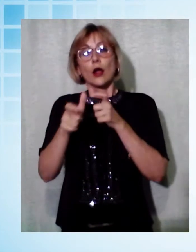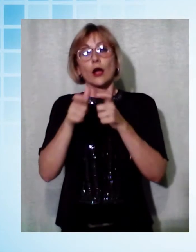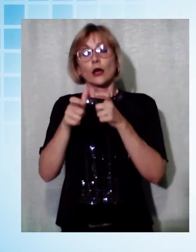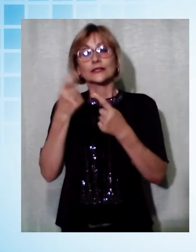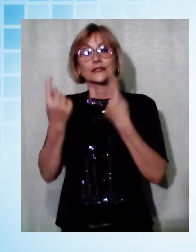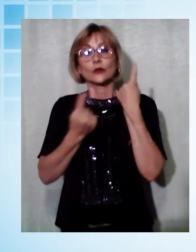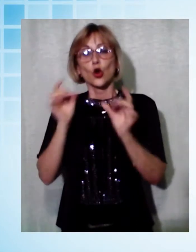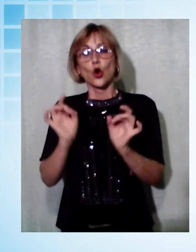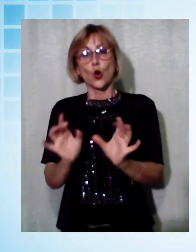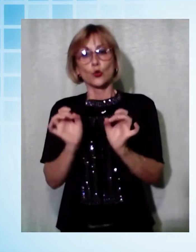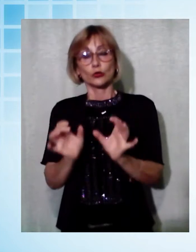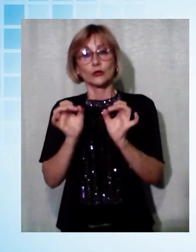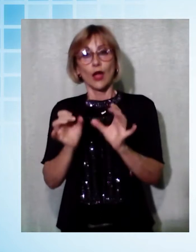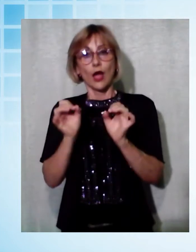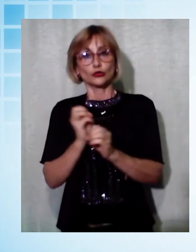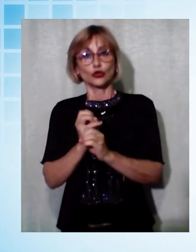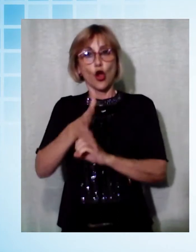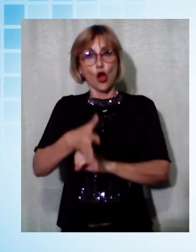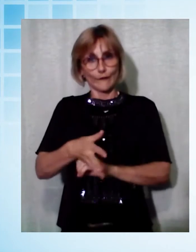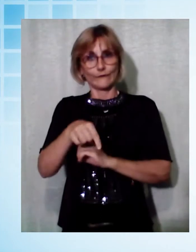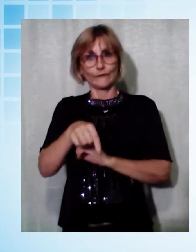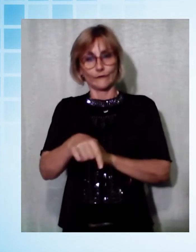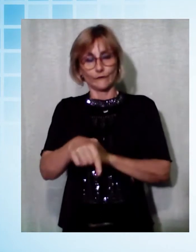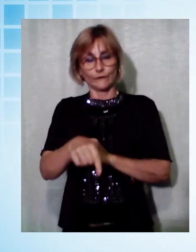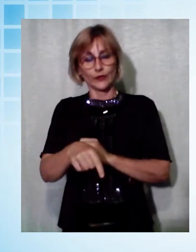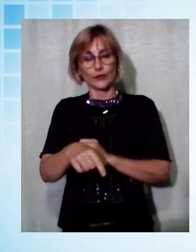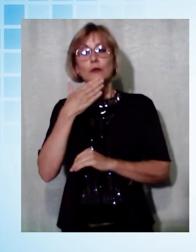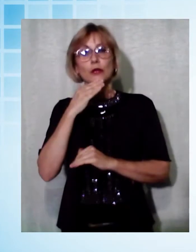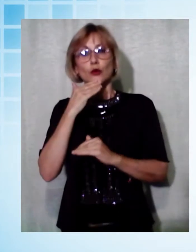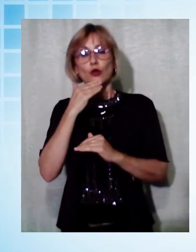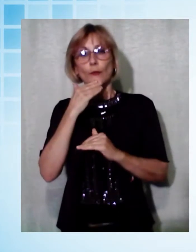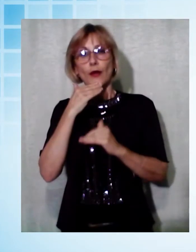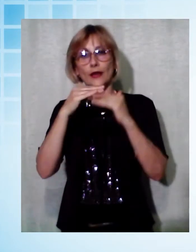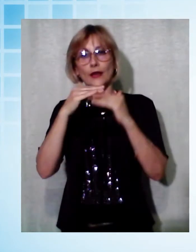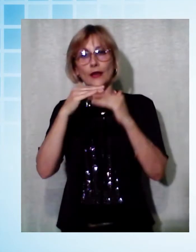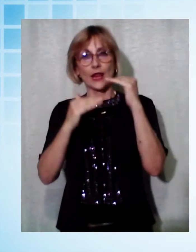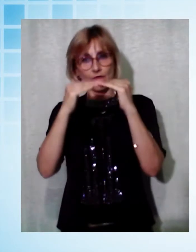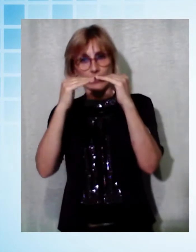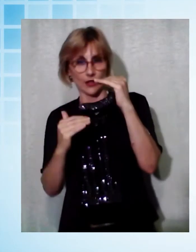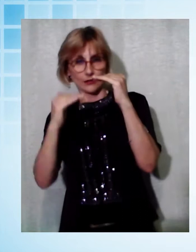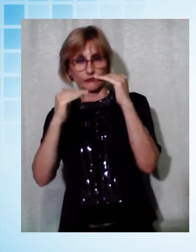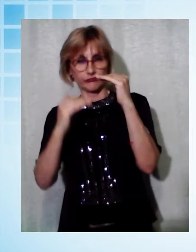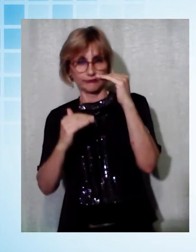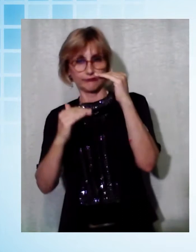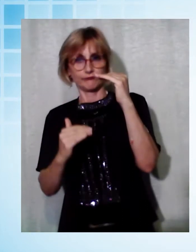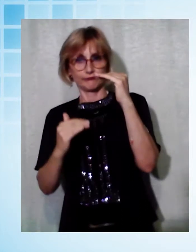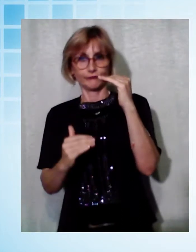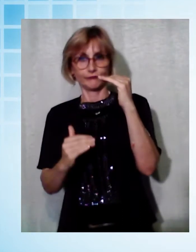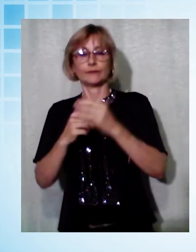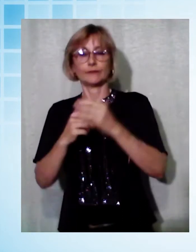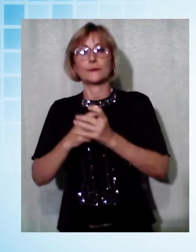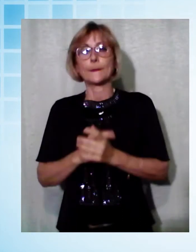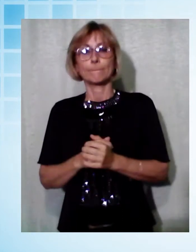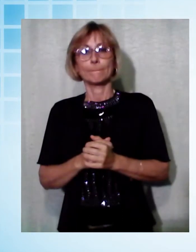Covid, che si mantengono fortunatamente in discesa. Dati